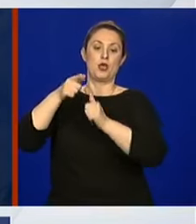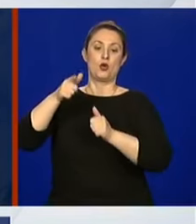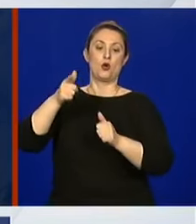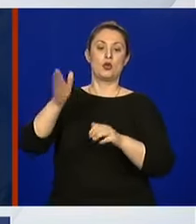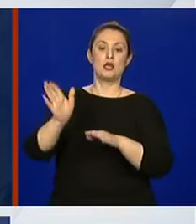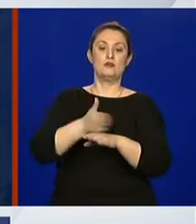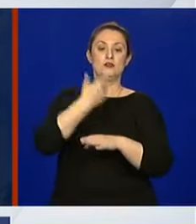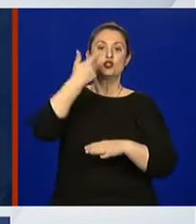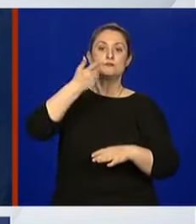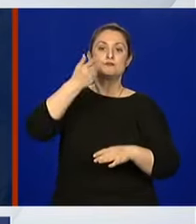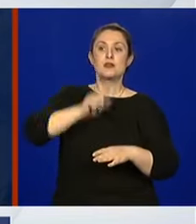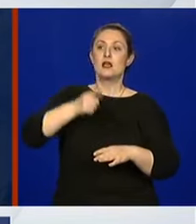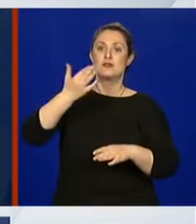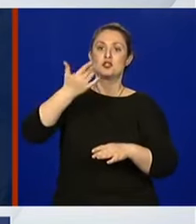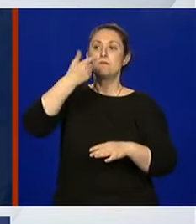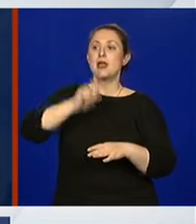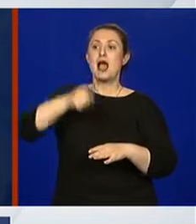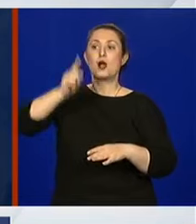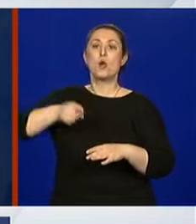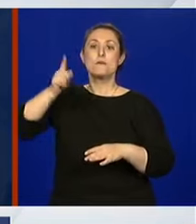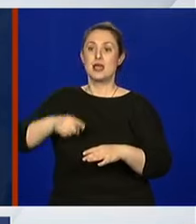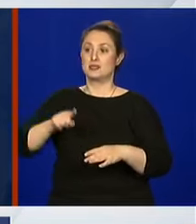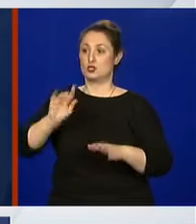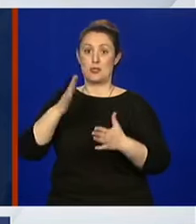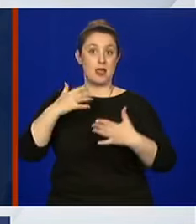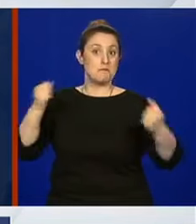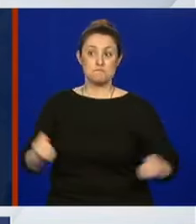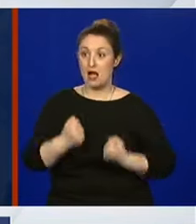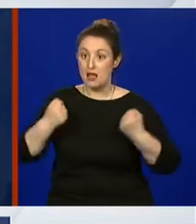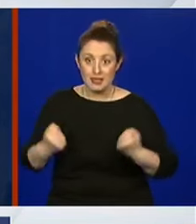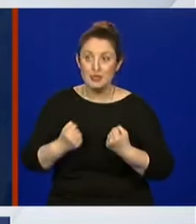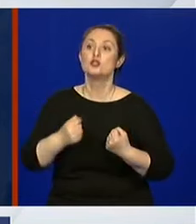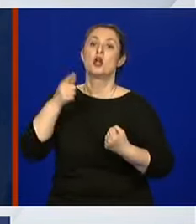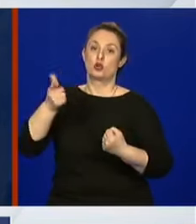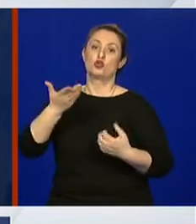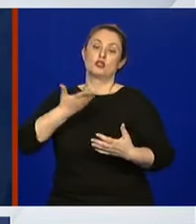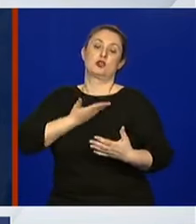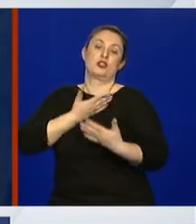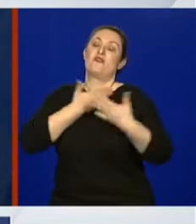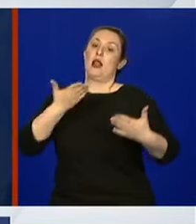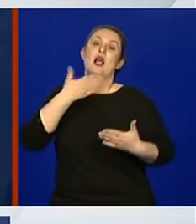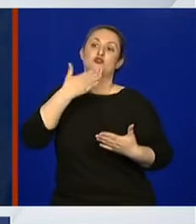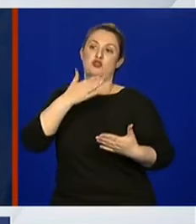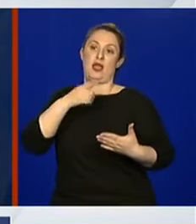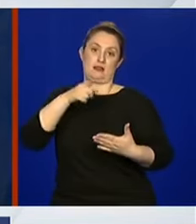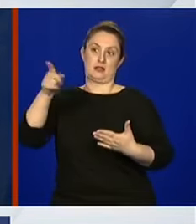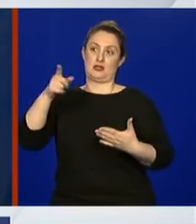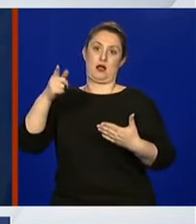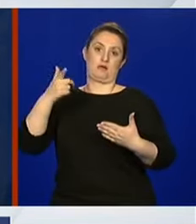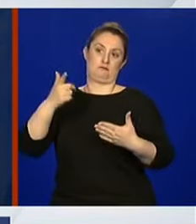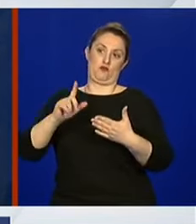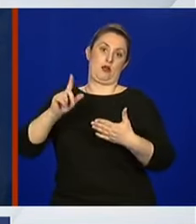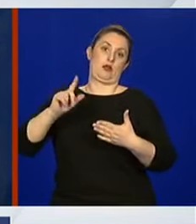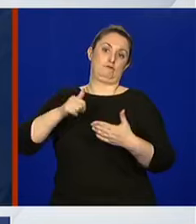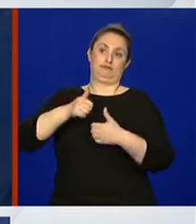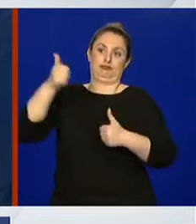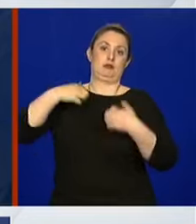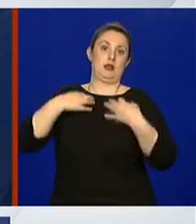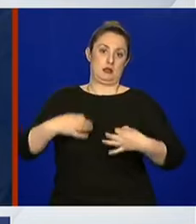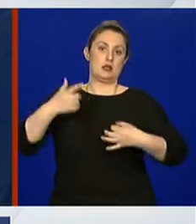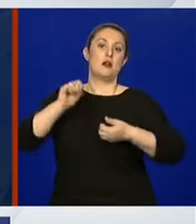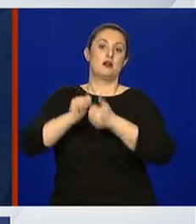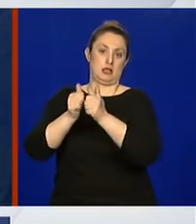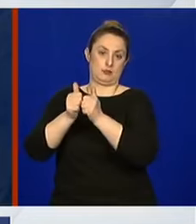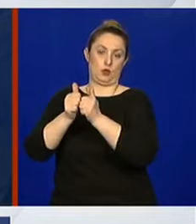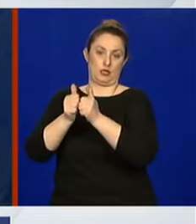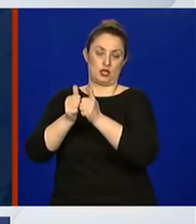netreniranje može napraviti ogromne štete našim vrhunskih sportašima i da kako da vodimo brigu i o rekreativcima,